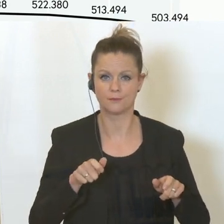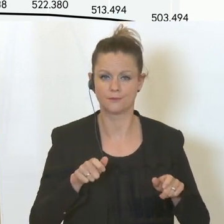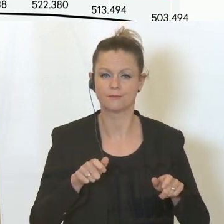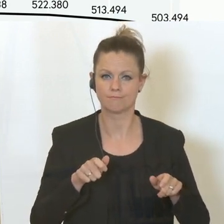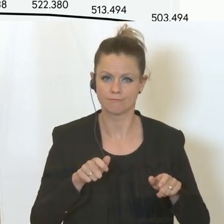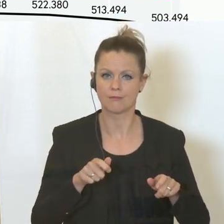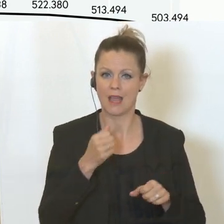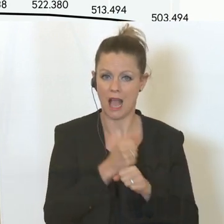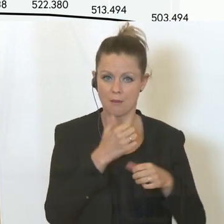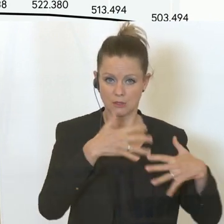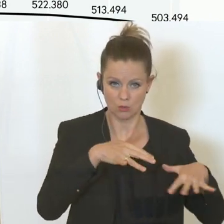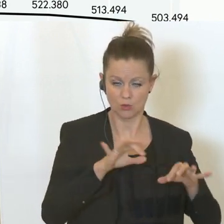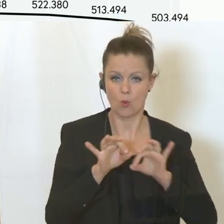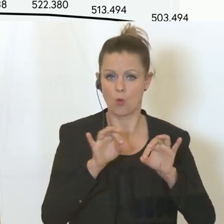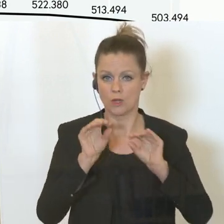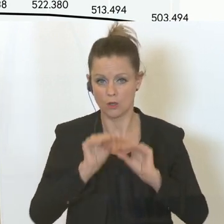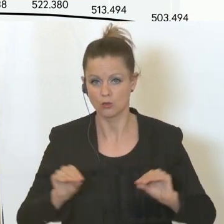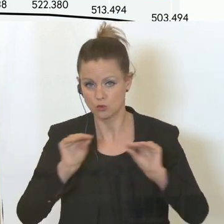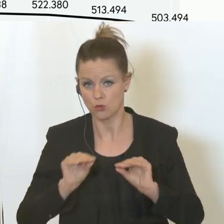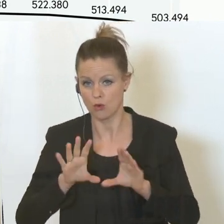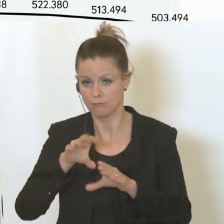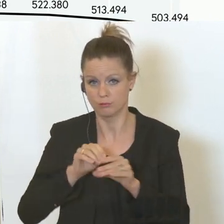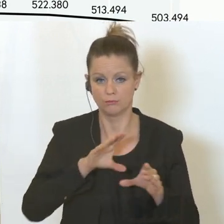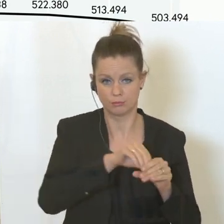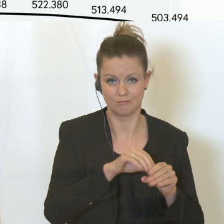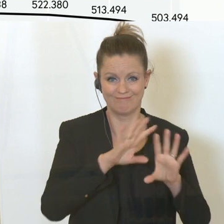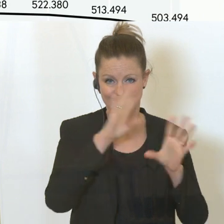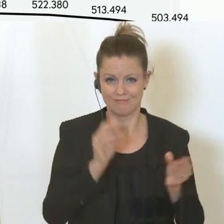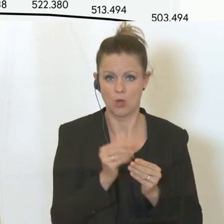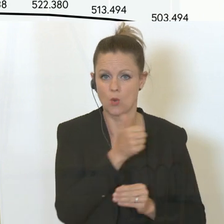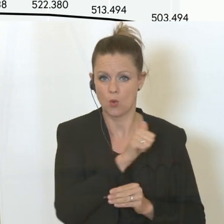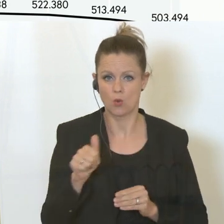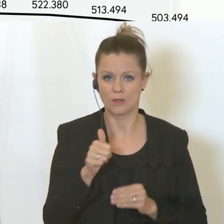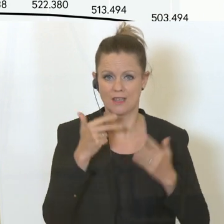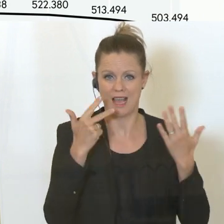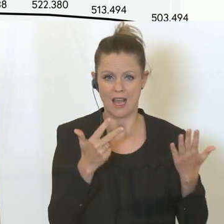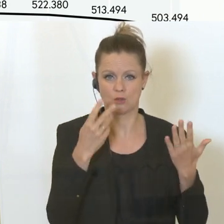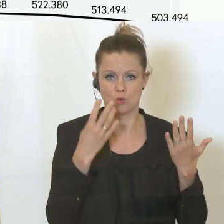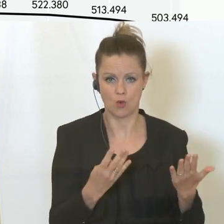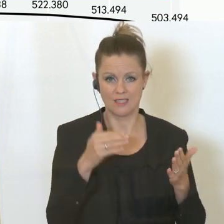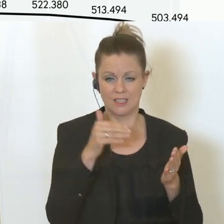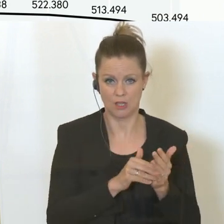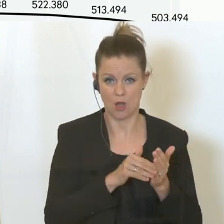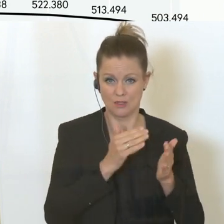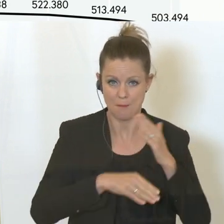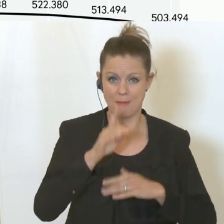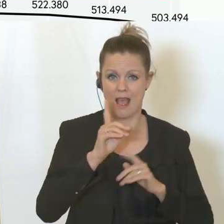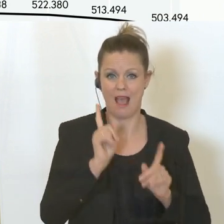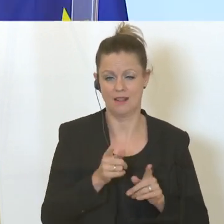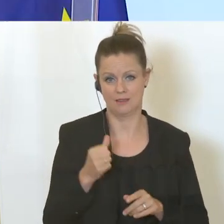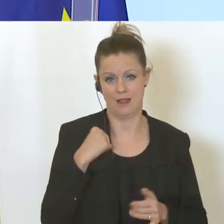Arbeitslosigkeit oder in Schulung befindlich, das sind rund 198.000 Menschen mehr als im Vorjahr.